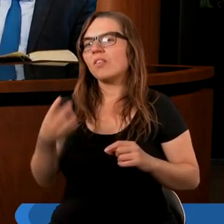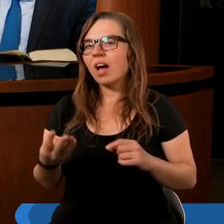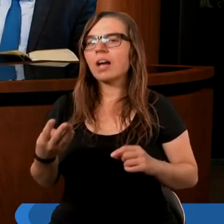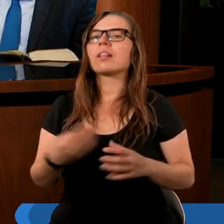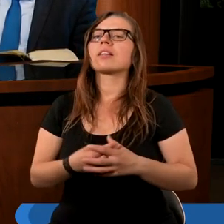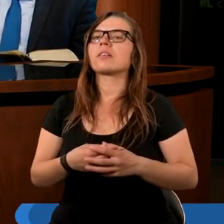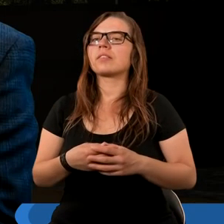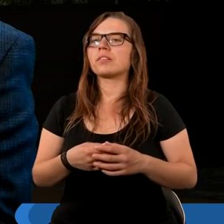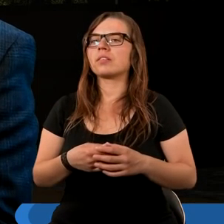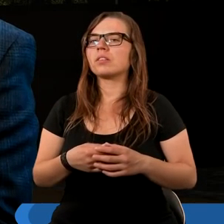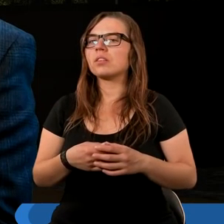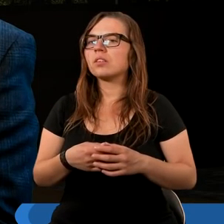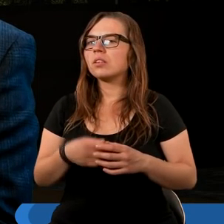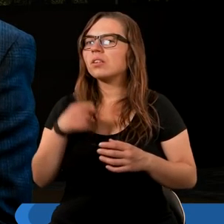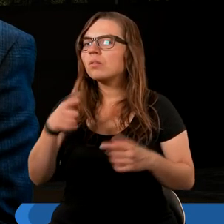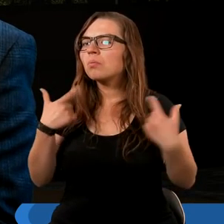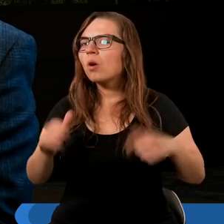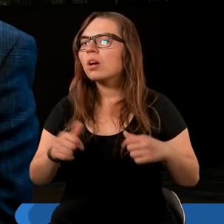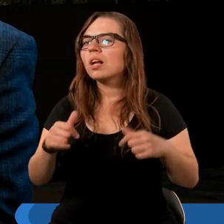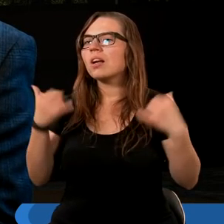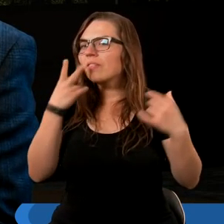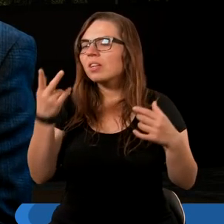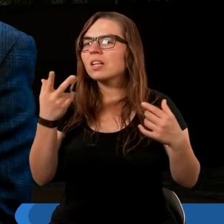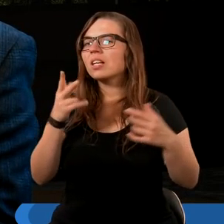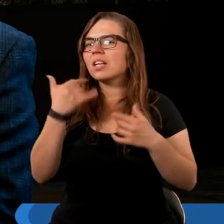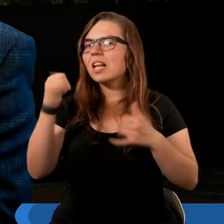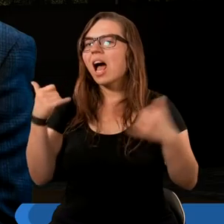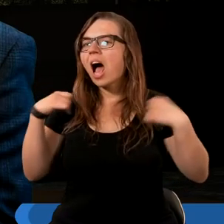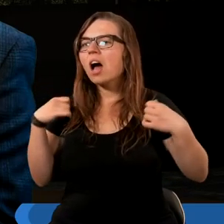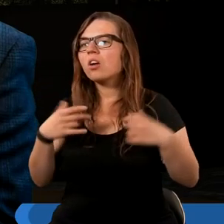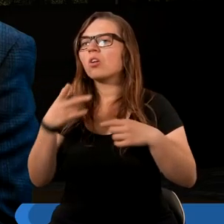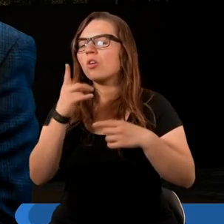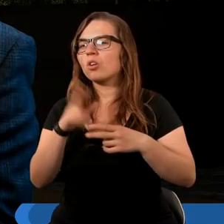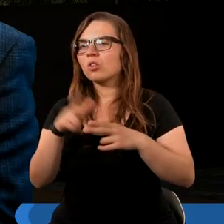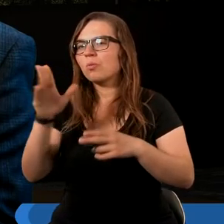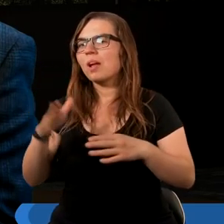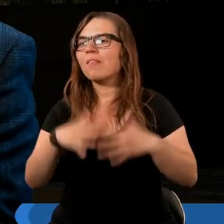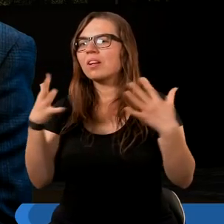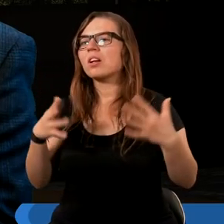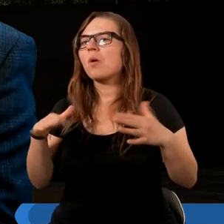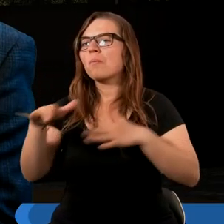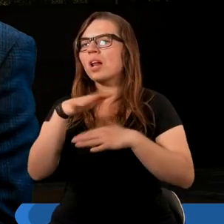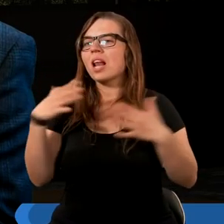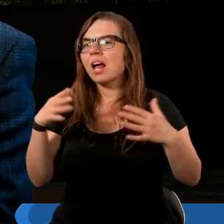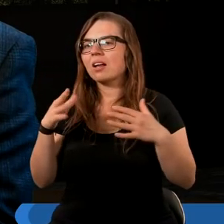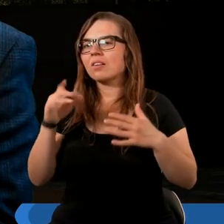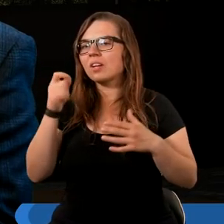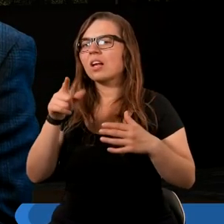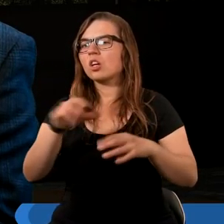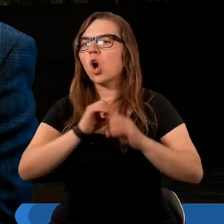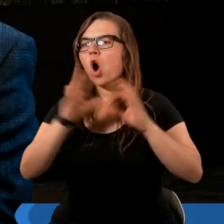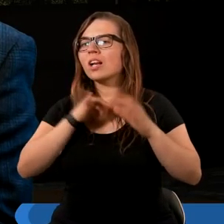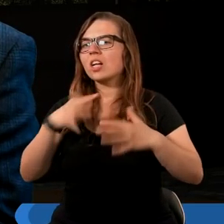czwarty. Potem widziałem innego anioła zstępującego z nieba, który miał wielkie pełnomocnictwo i